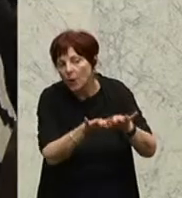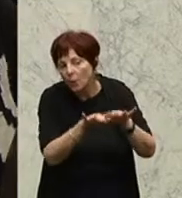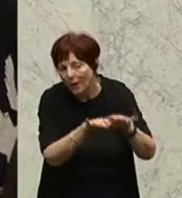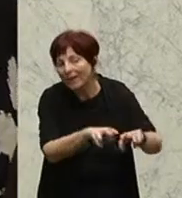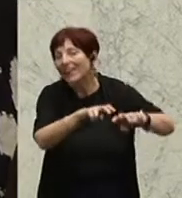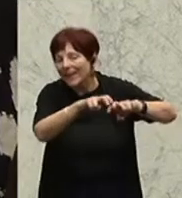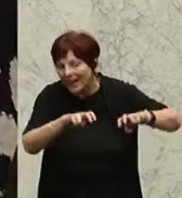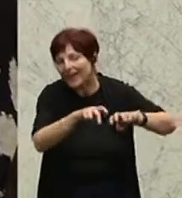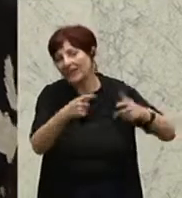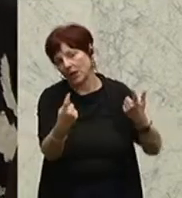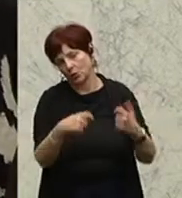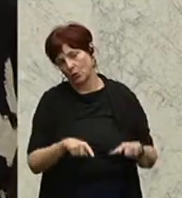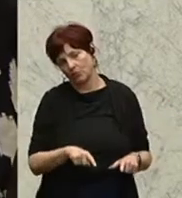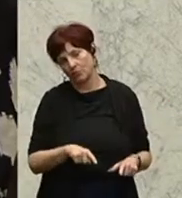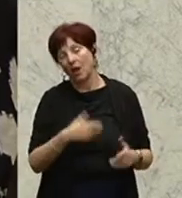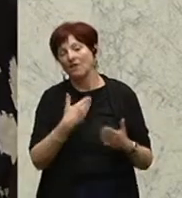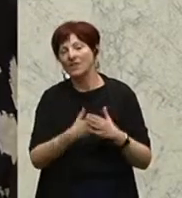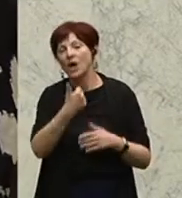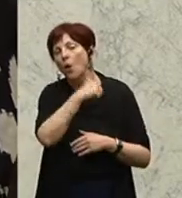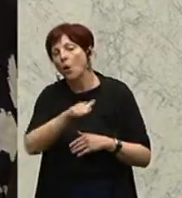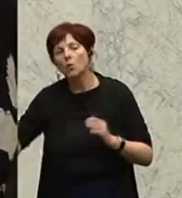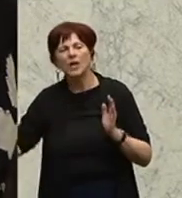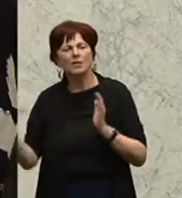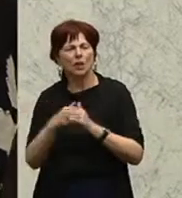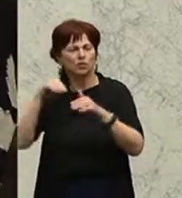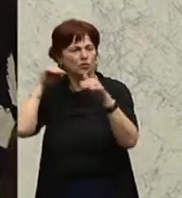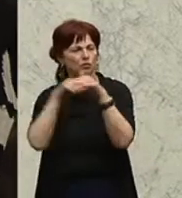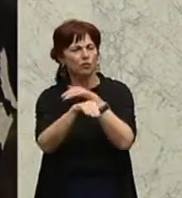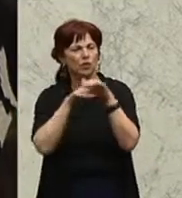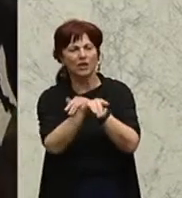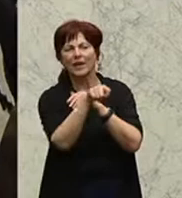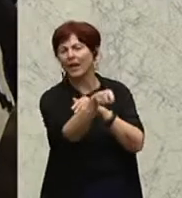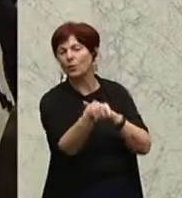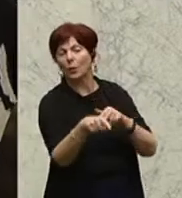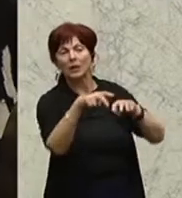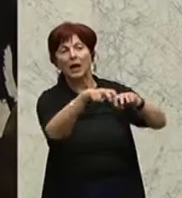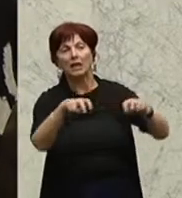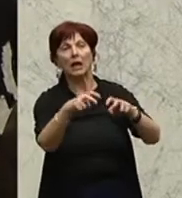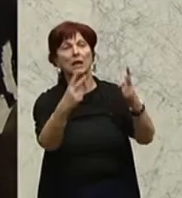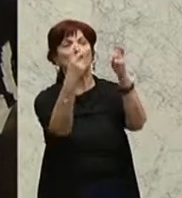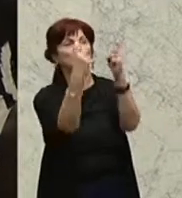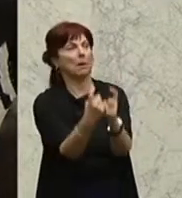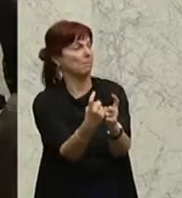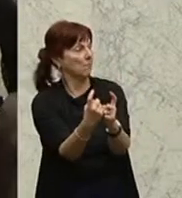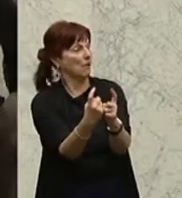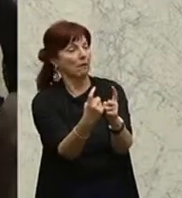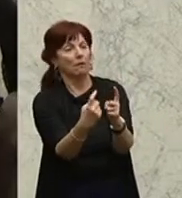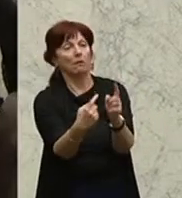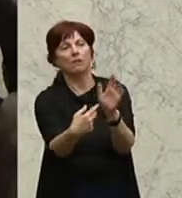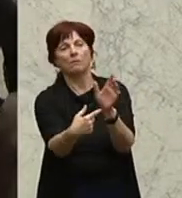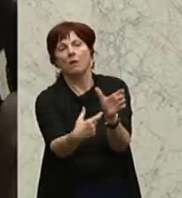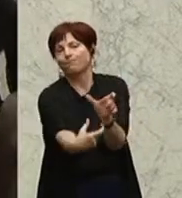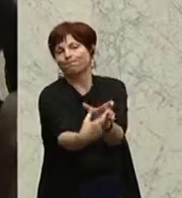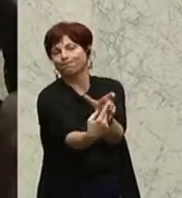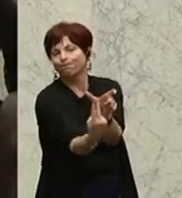spüren sein werden, nämlich, dass Hunderttausende Flüchtlinge dort stranden in Griechenland, nicht weiter können, auch